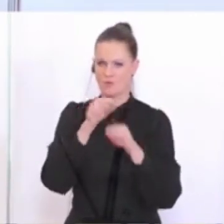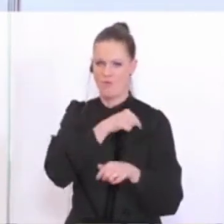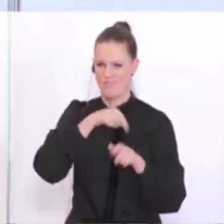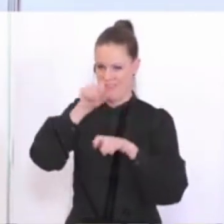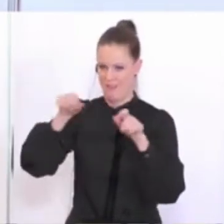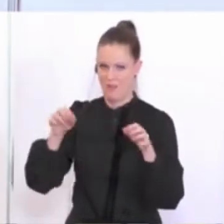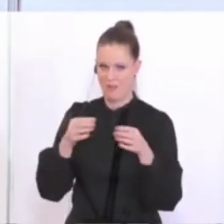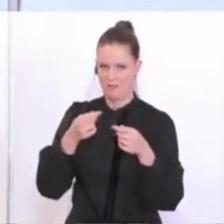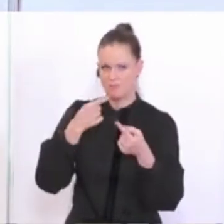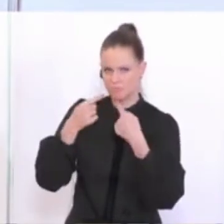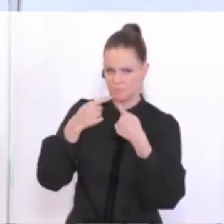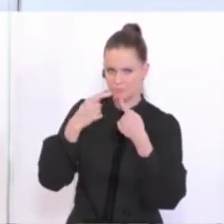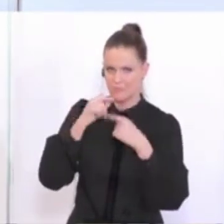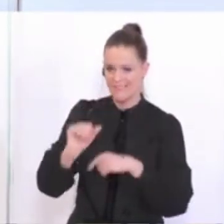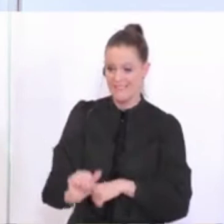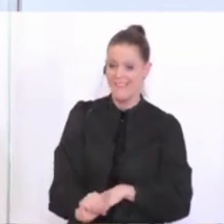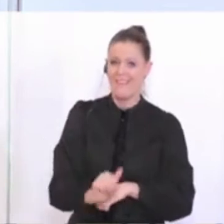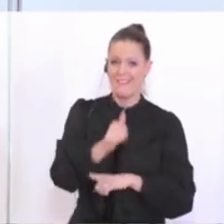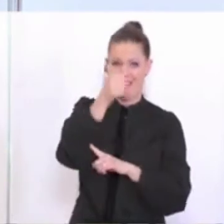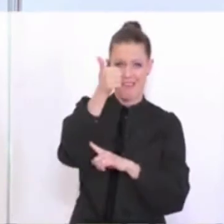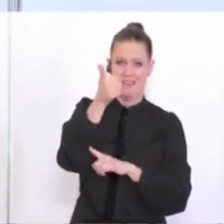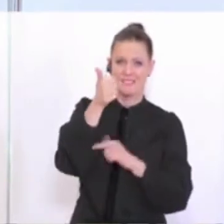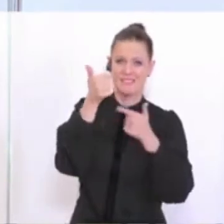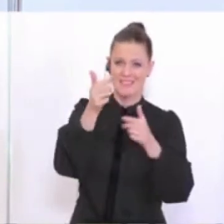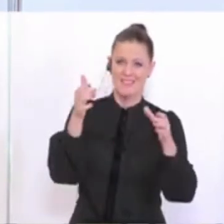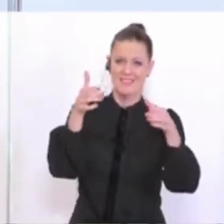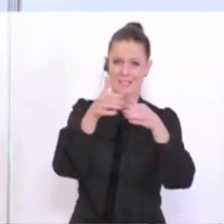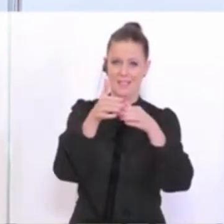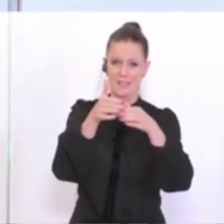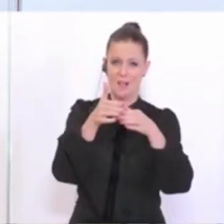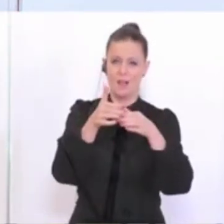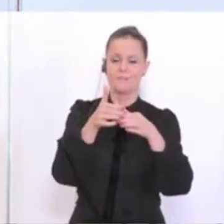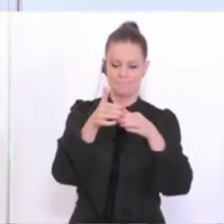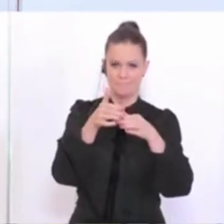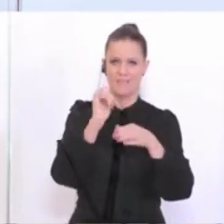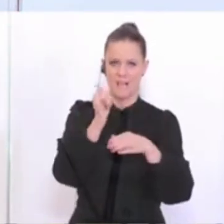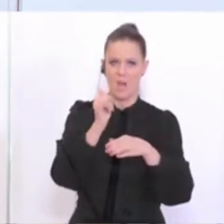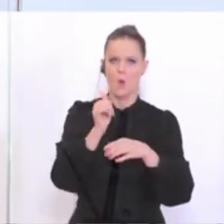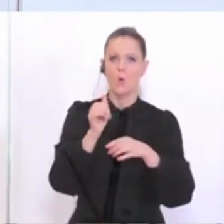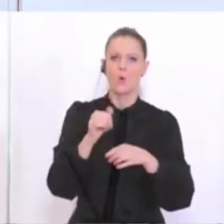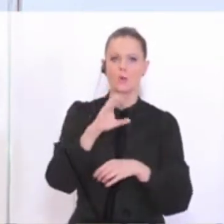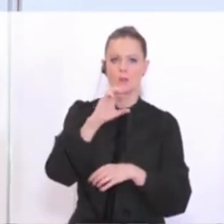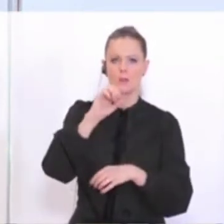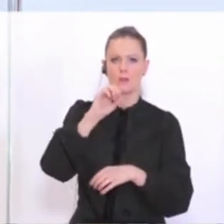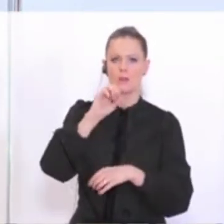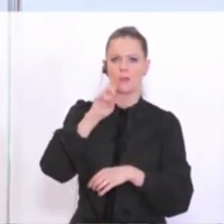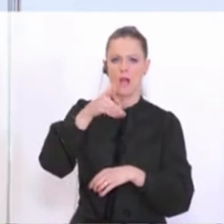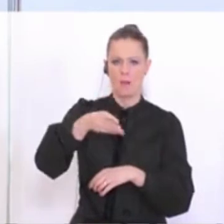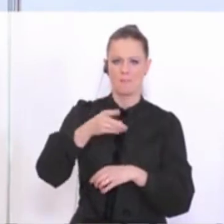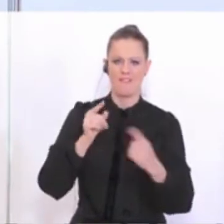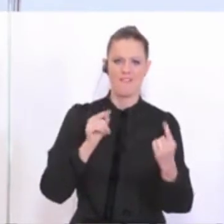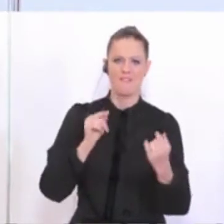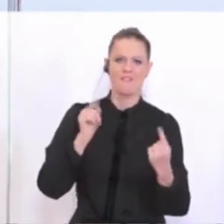Funktionären, die oberste Liga im Fußball im Auge und den Cup-Finalisten, in dem Fall Austria Lustenau,